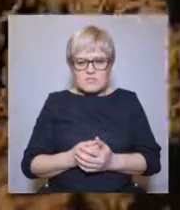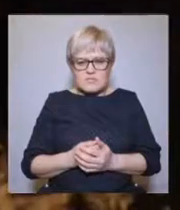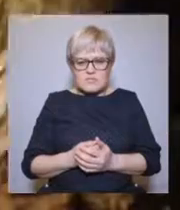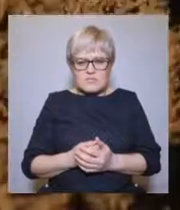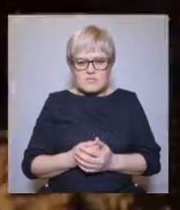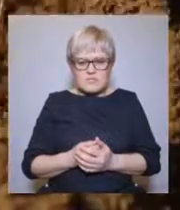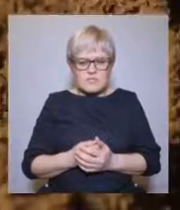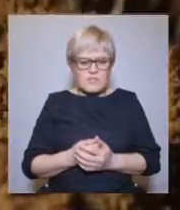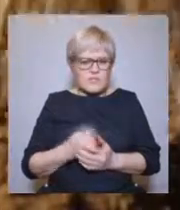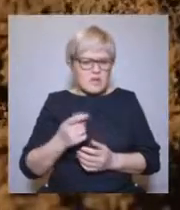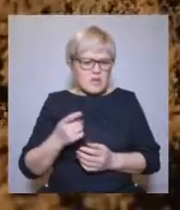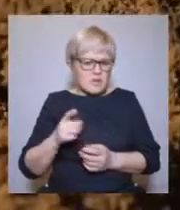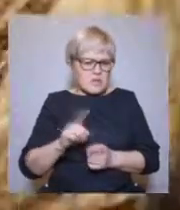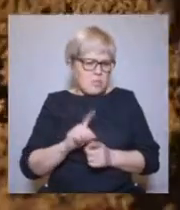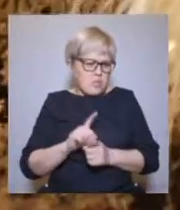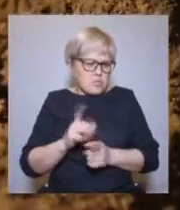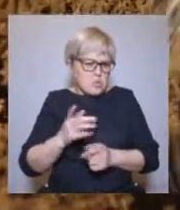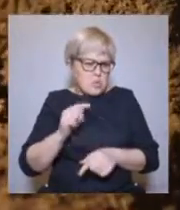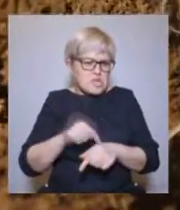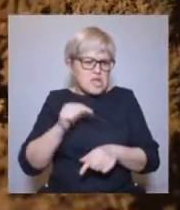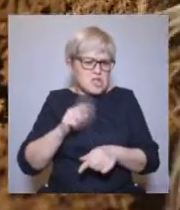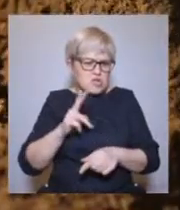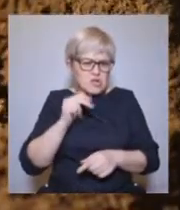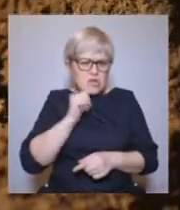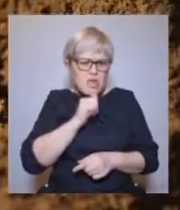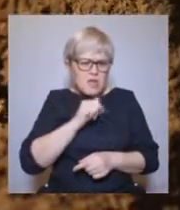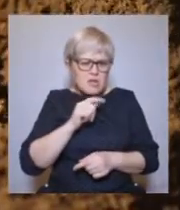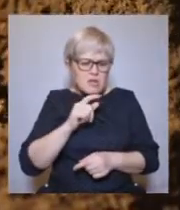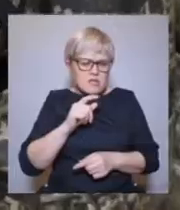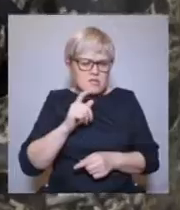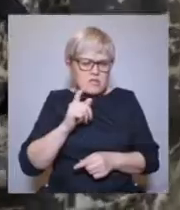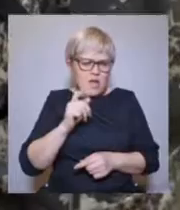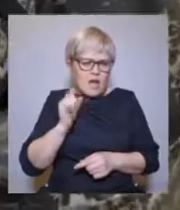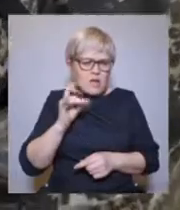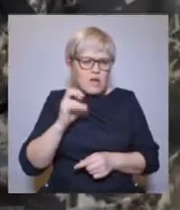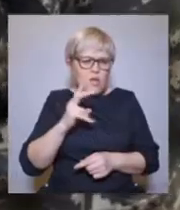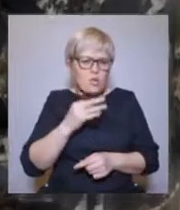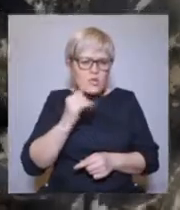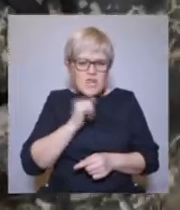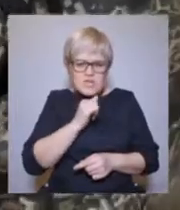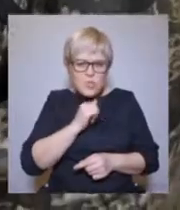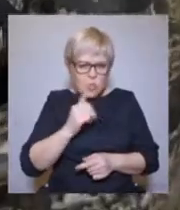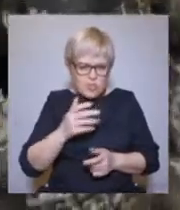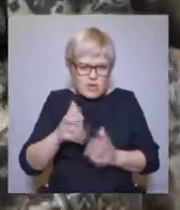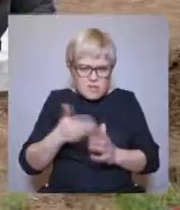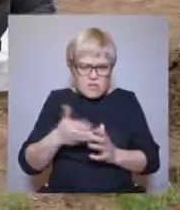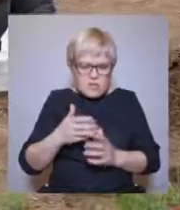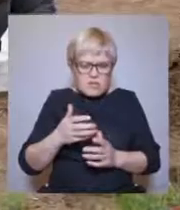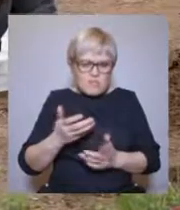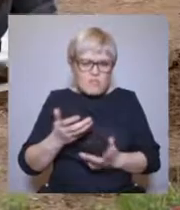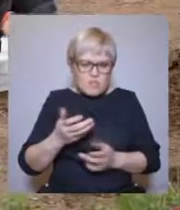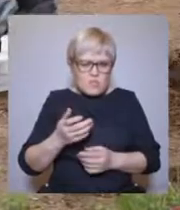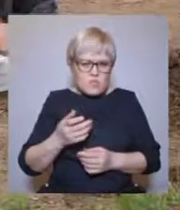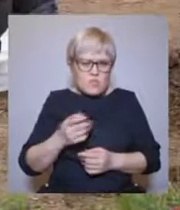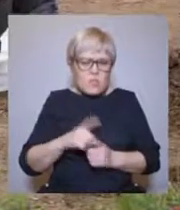Здесь, на археологических раскопках, не покидает ощущение причастности к тайне.